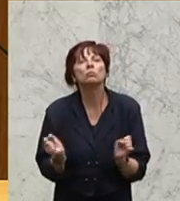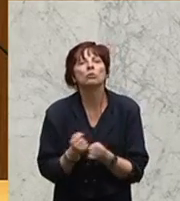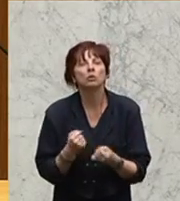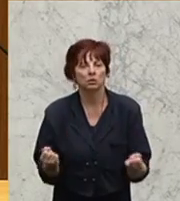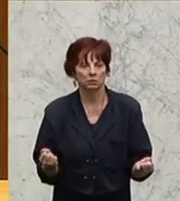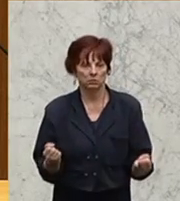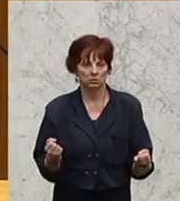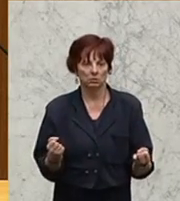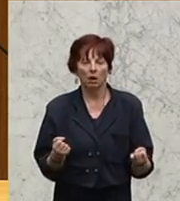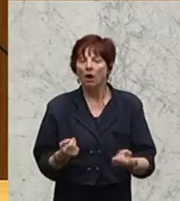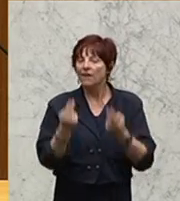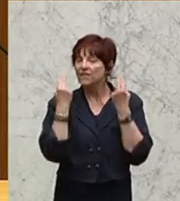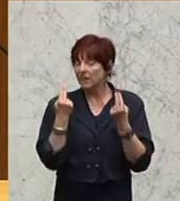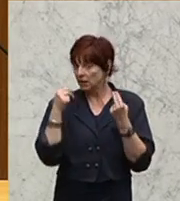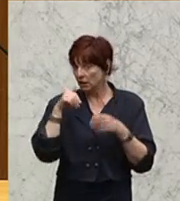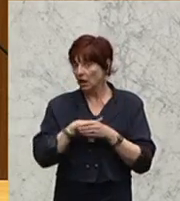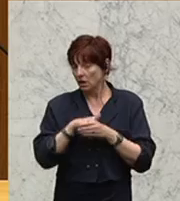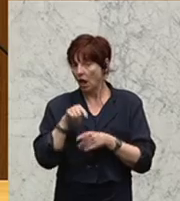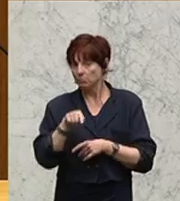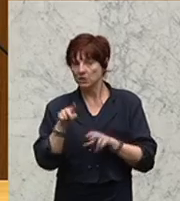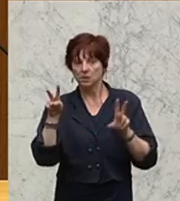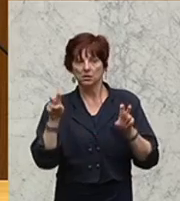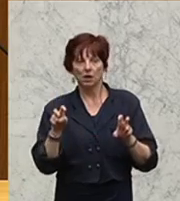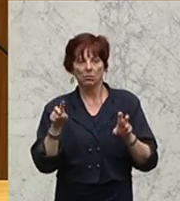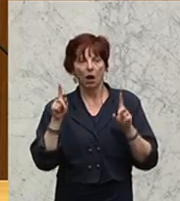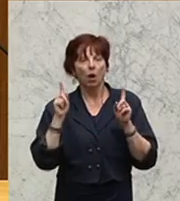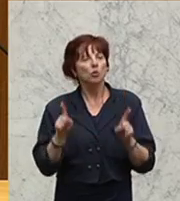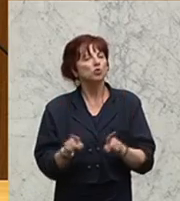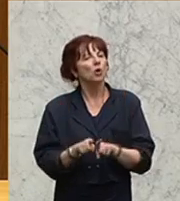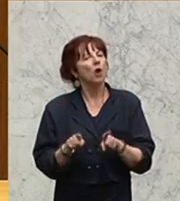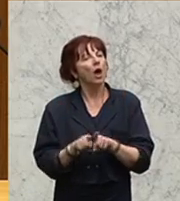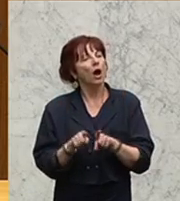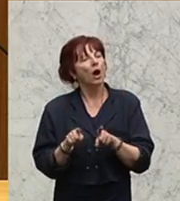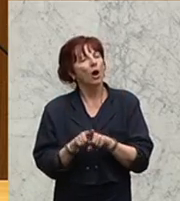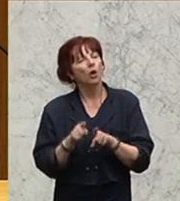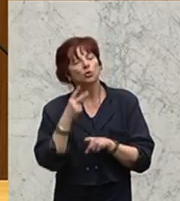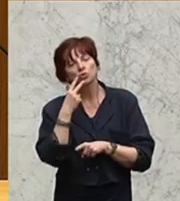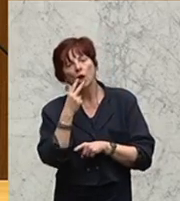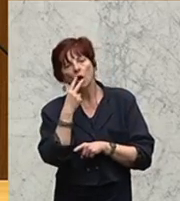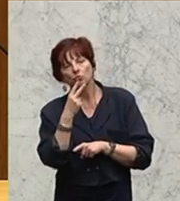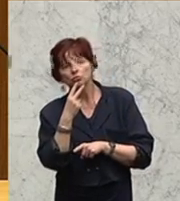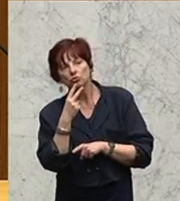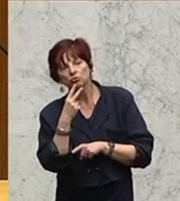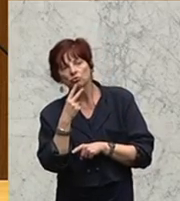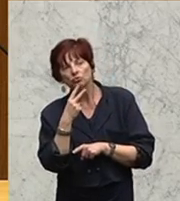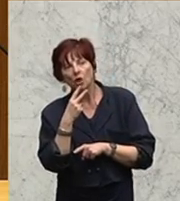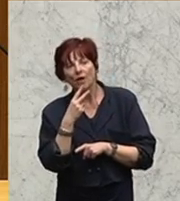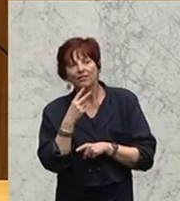Entscheidende in dieser Frage ist aber auch, dass man die Frage der Rettung aus der Seenot